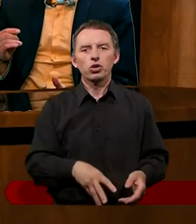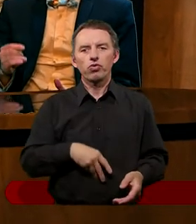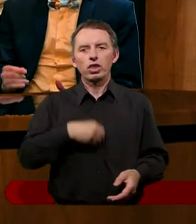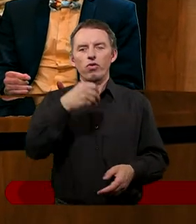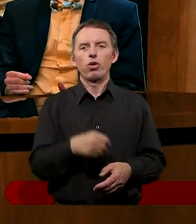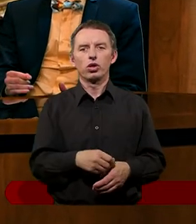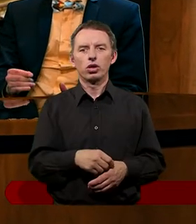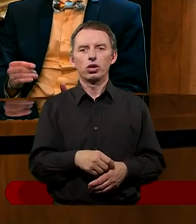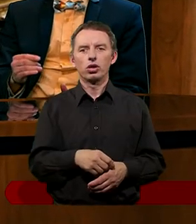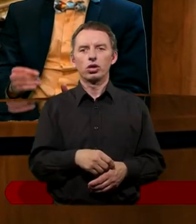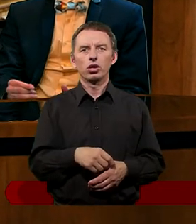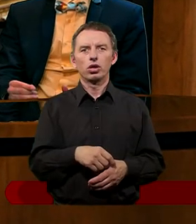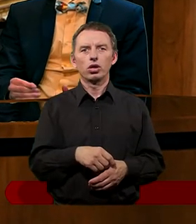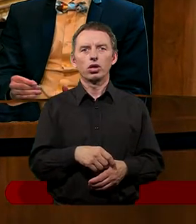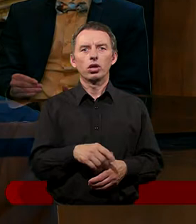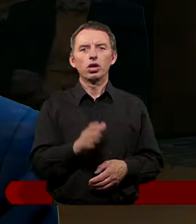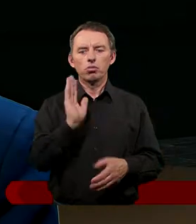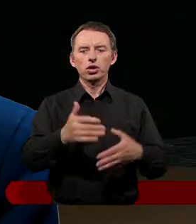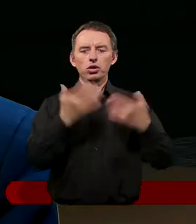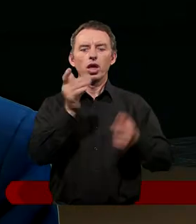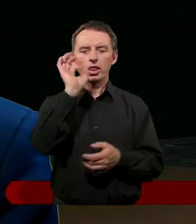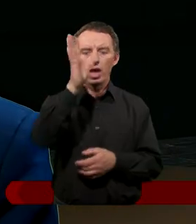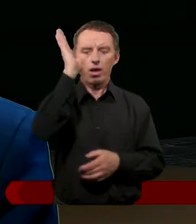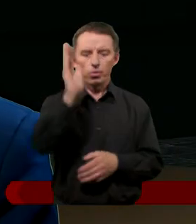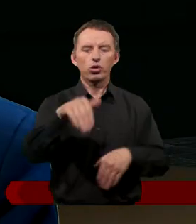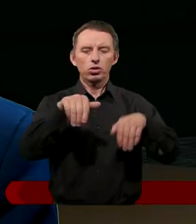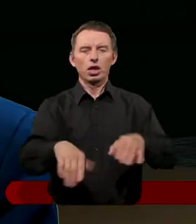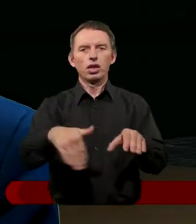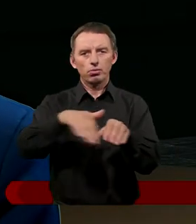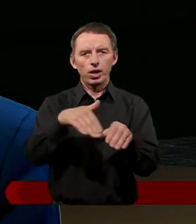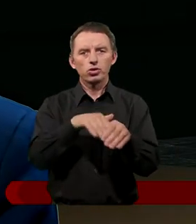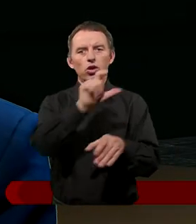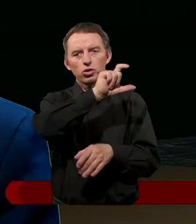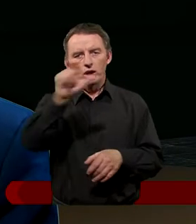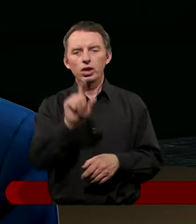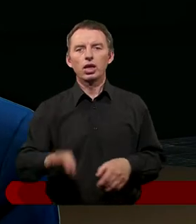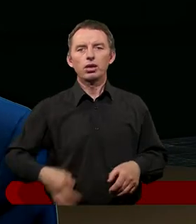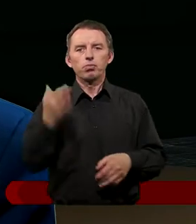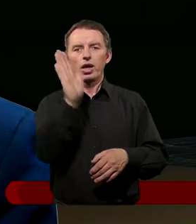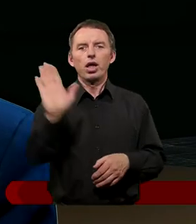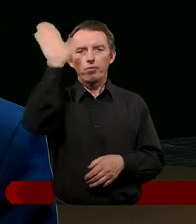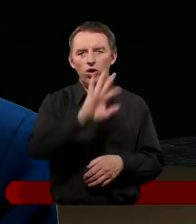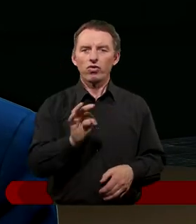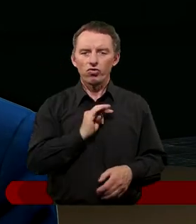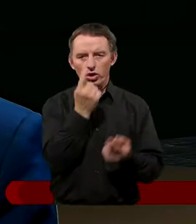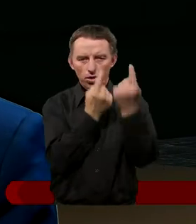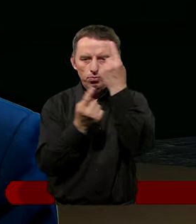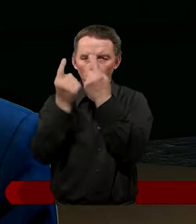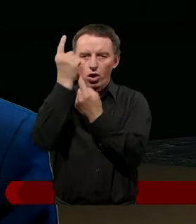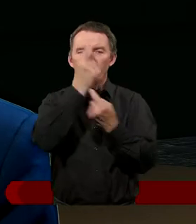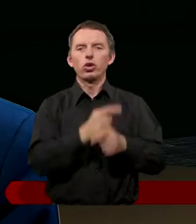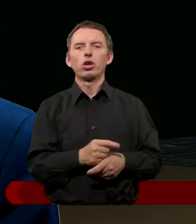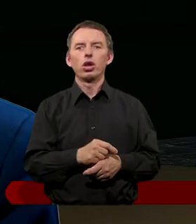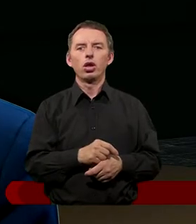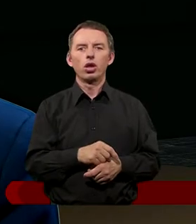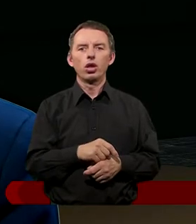będąc w więzieniu, pod zamknięciem, Ty i tak możesz spędzić ten czas z Panem Bogiem w swoim umyśle. I to jest